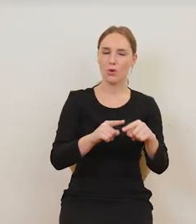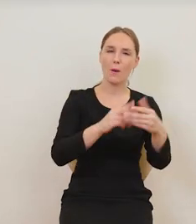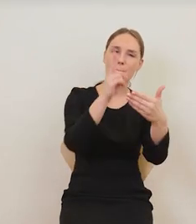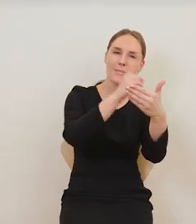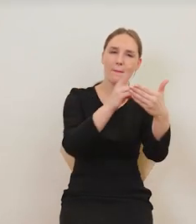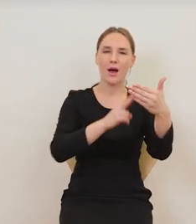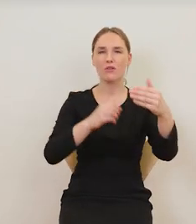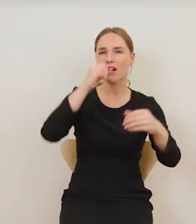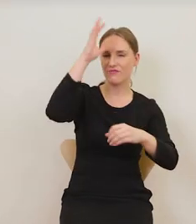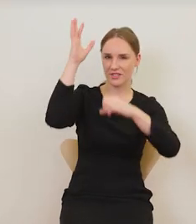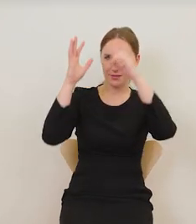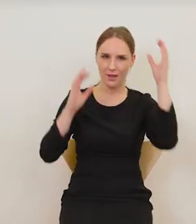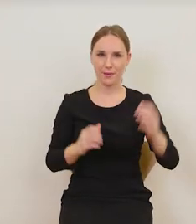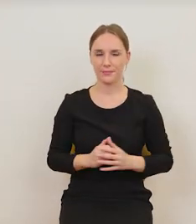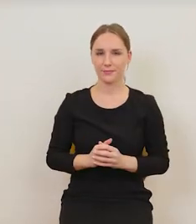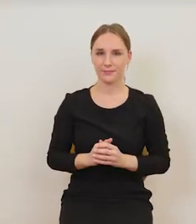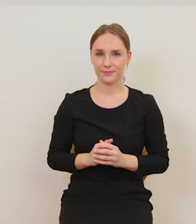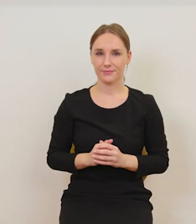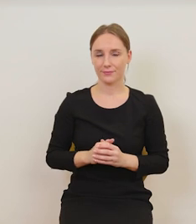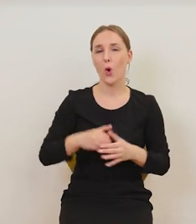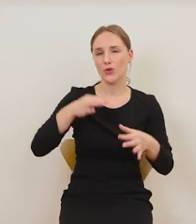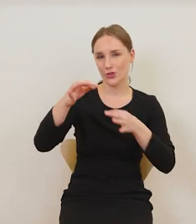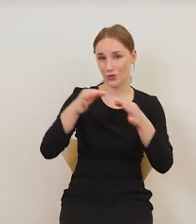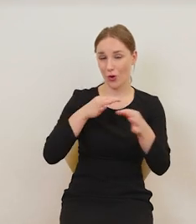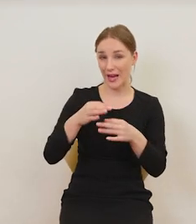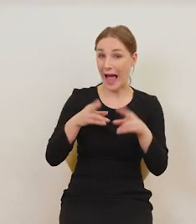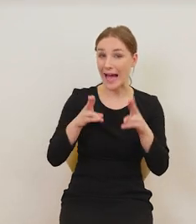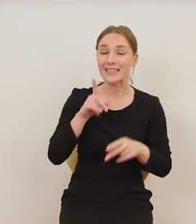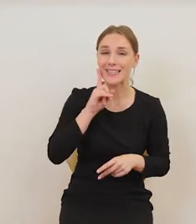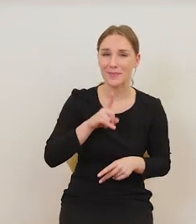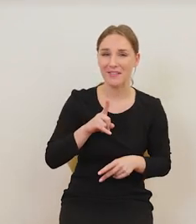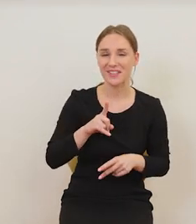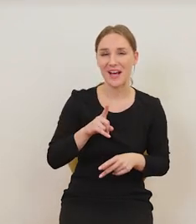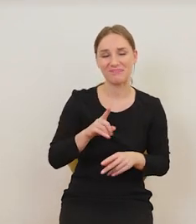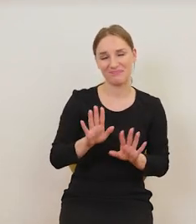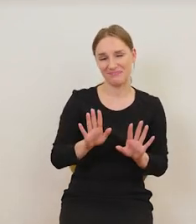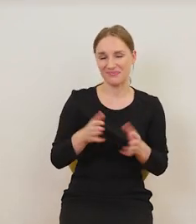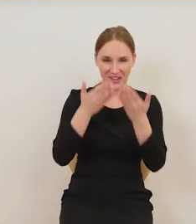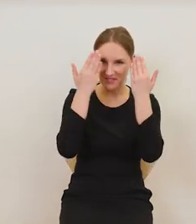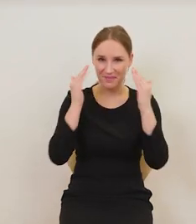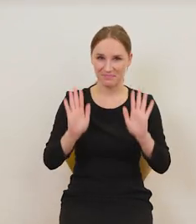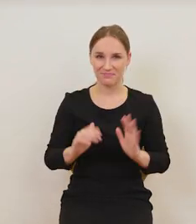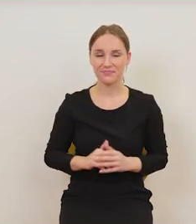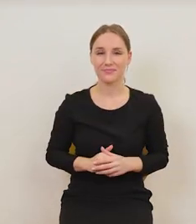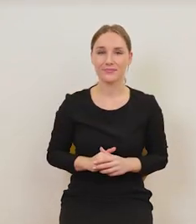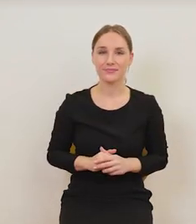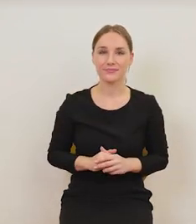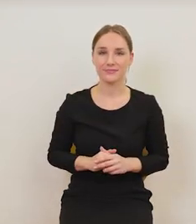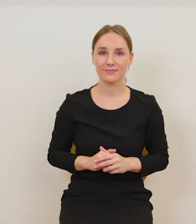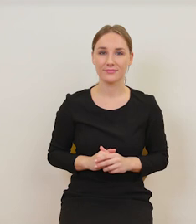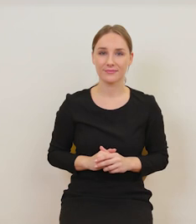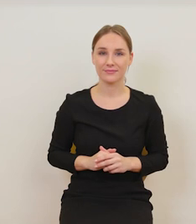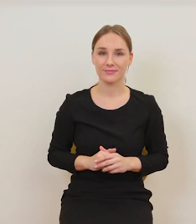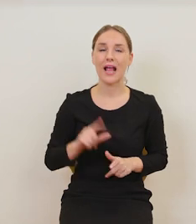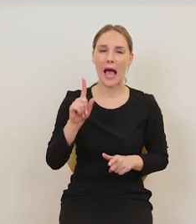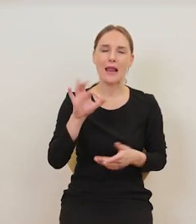te swoje wizje. Taka jest anegdota, czy to do końca prawda, tego na pewno nie wiemy. Ale